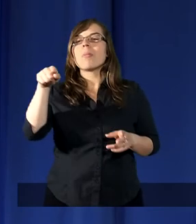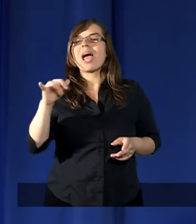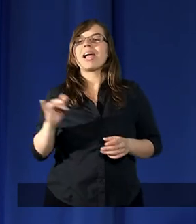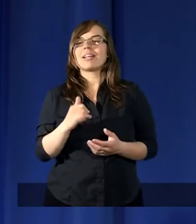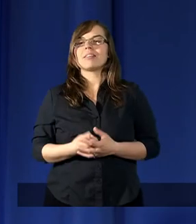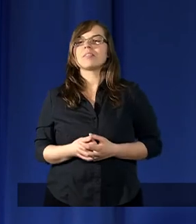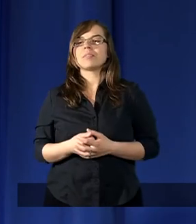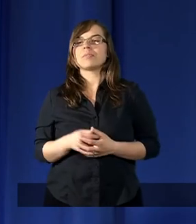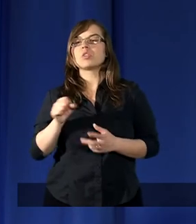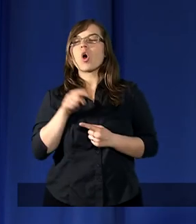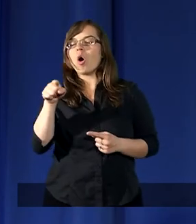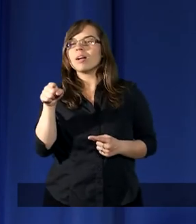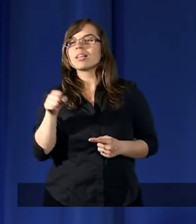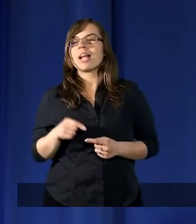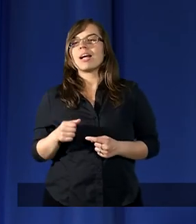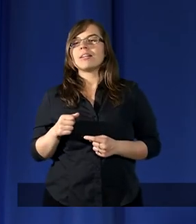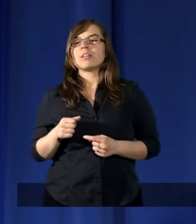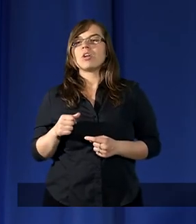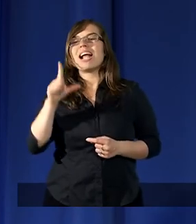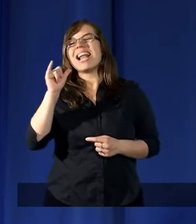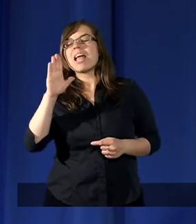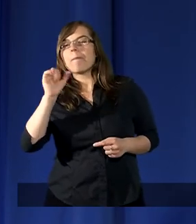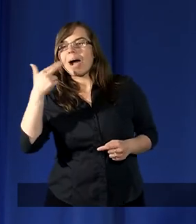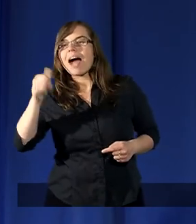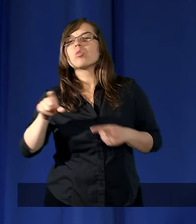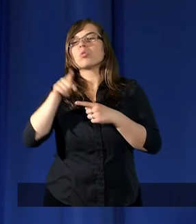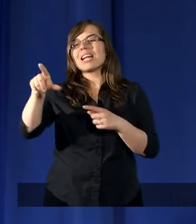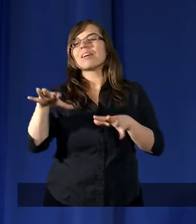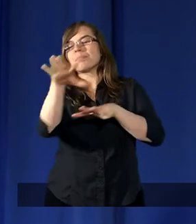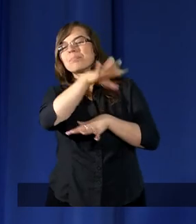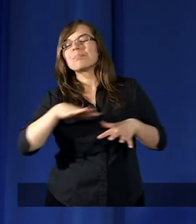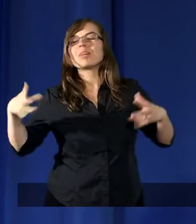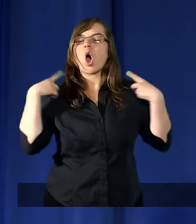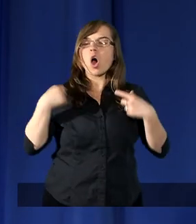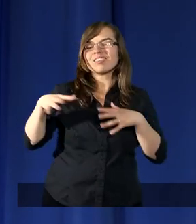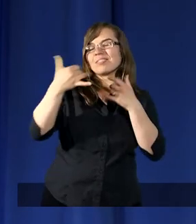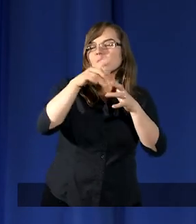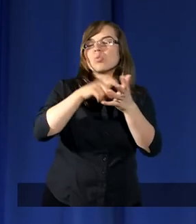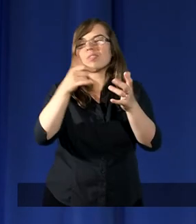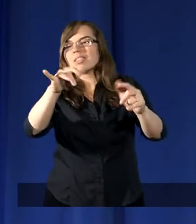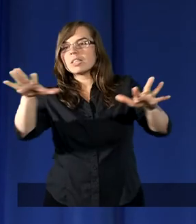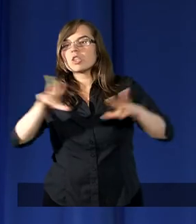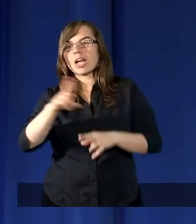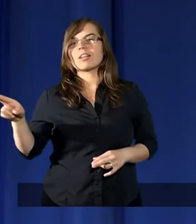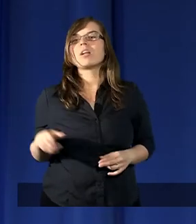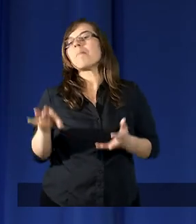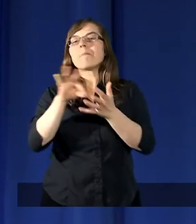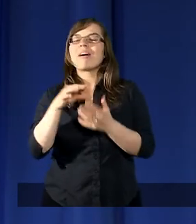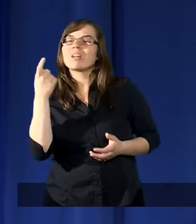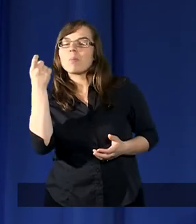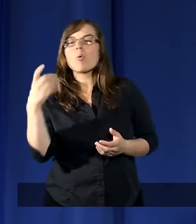tej, do tej, do Libanu, do tych gór, gdzie te cedry Libanu. Ja w pewnym momencie